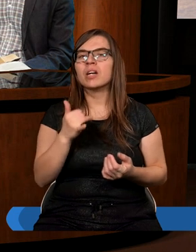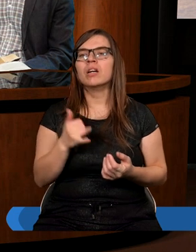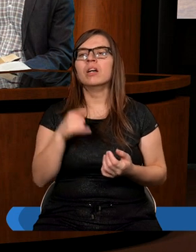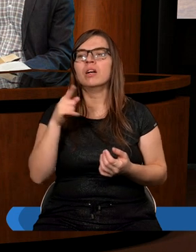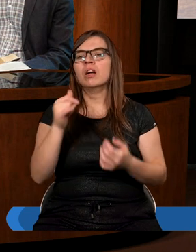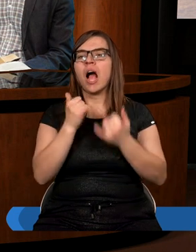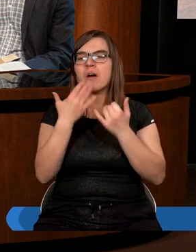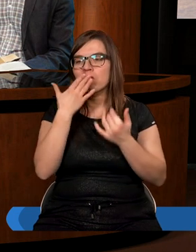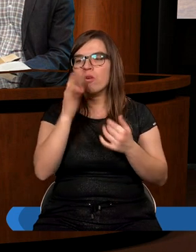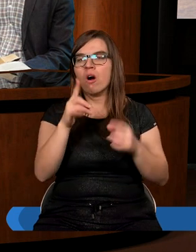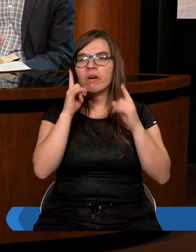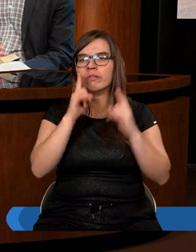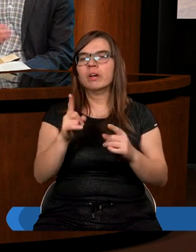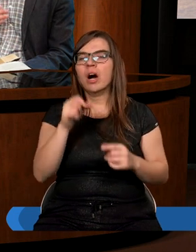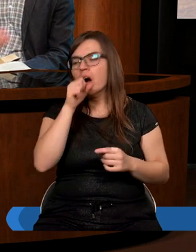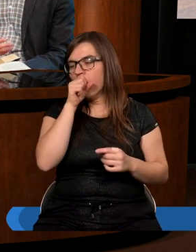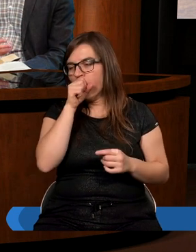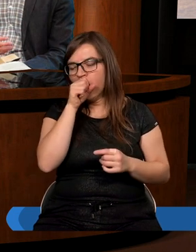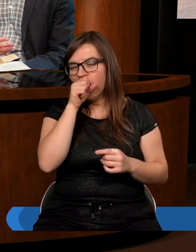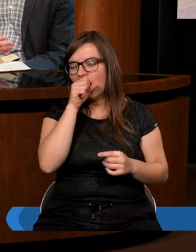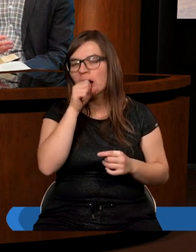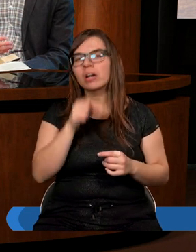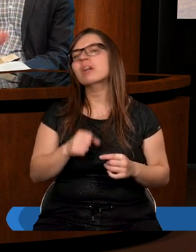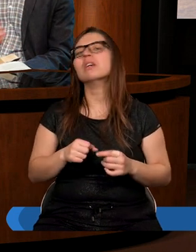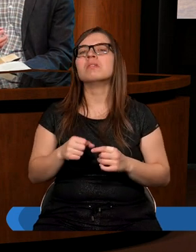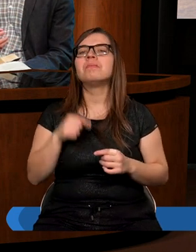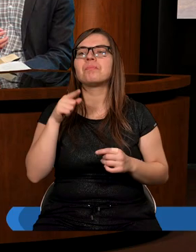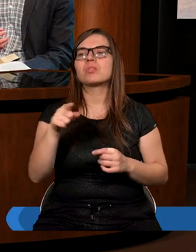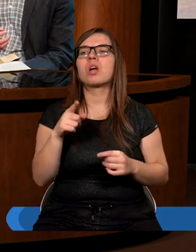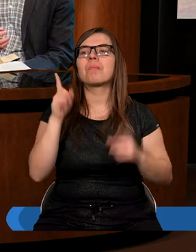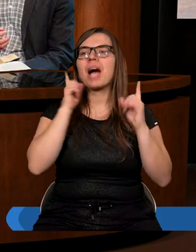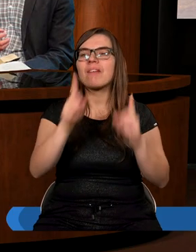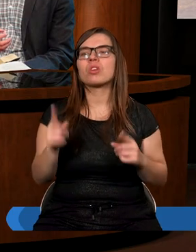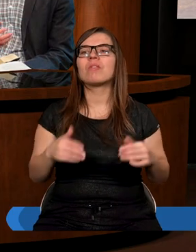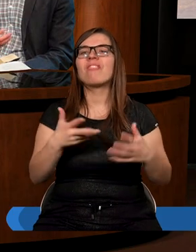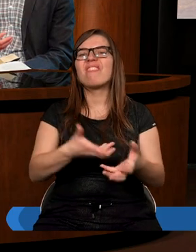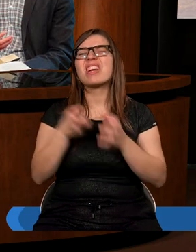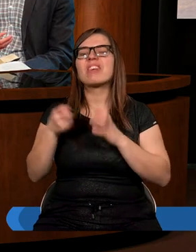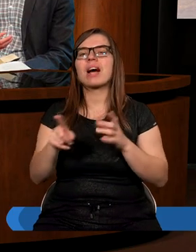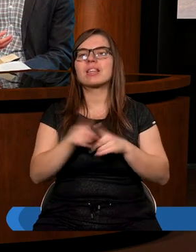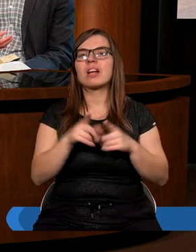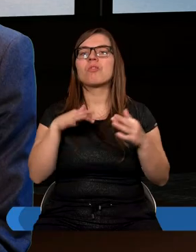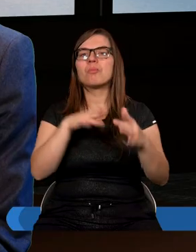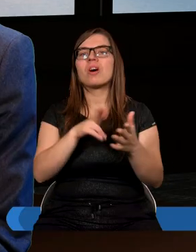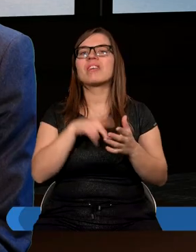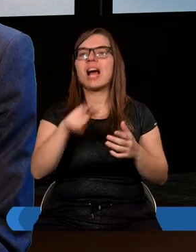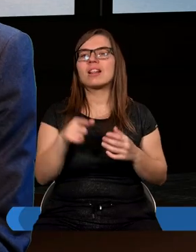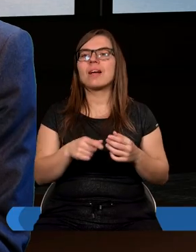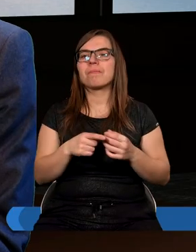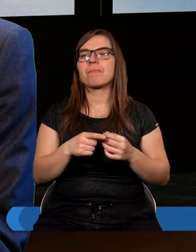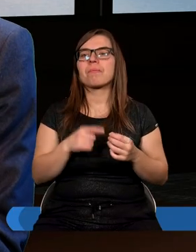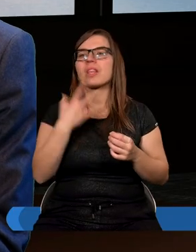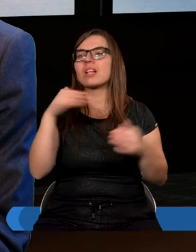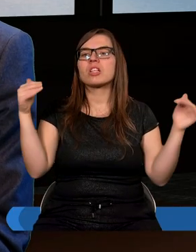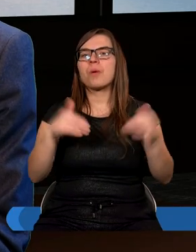prawdzie, to akurat nie sposób nie wspomnieć o tym, że prawda wywiera także na nas wielki wpływ, ponieważ nie